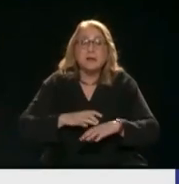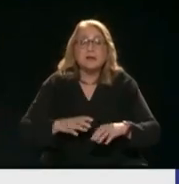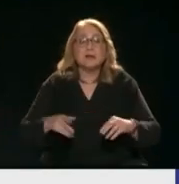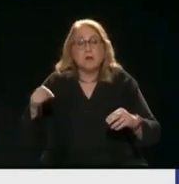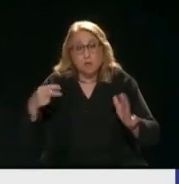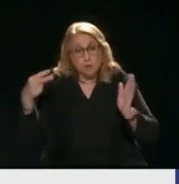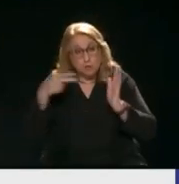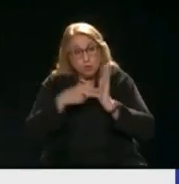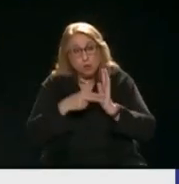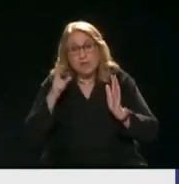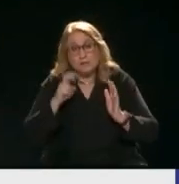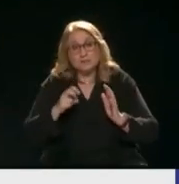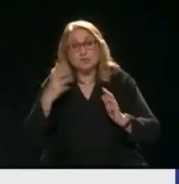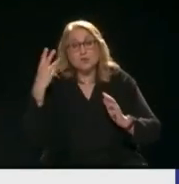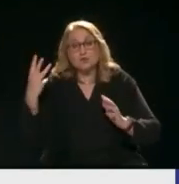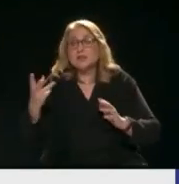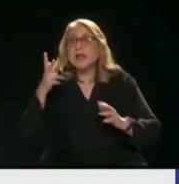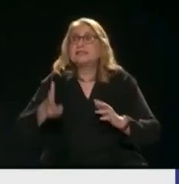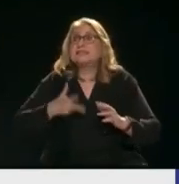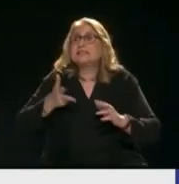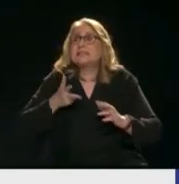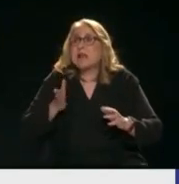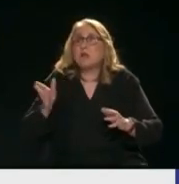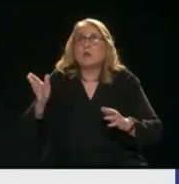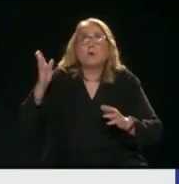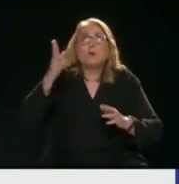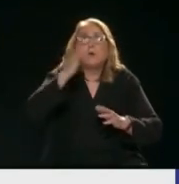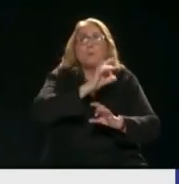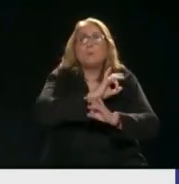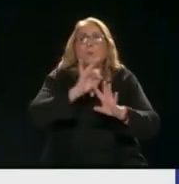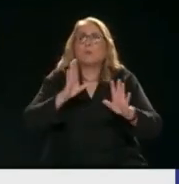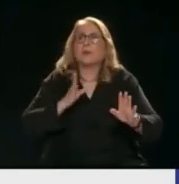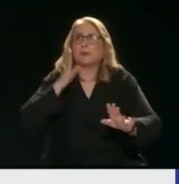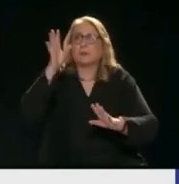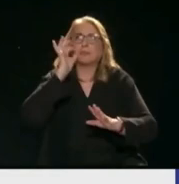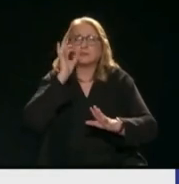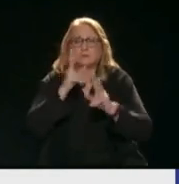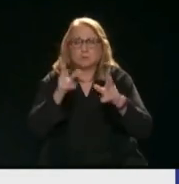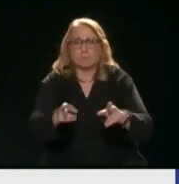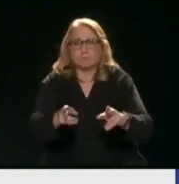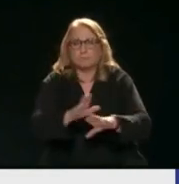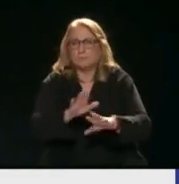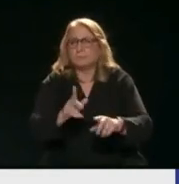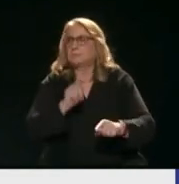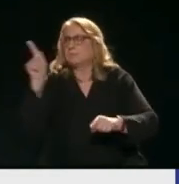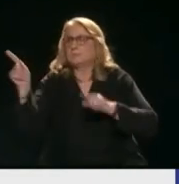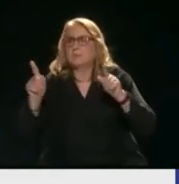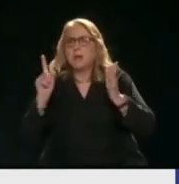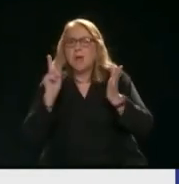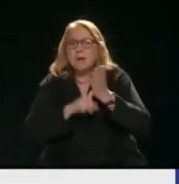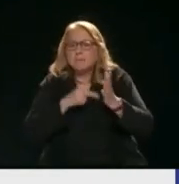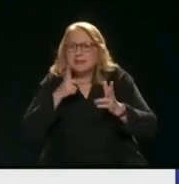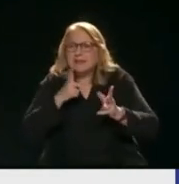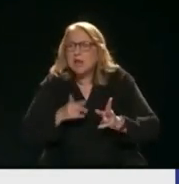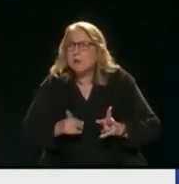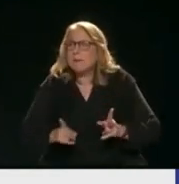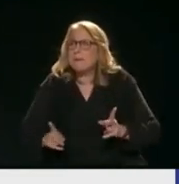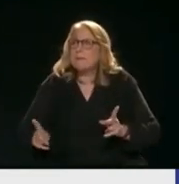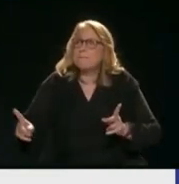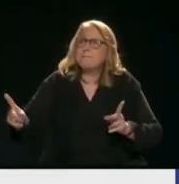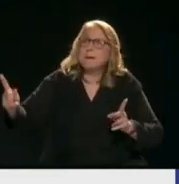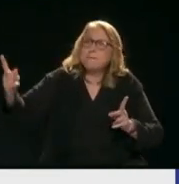το αντιλαμβάνεστε Που θα έπρεπε η Ελλάδα στην υπηρετική χώρα Να υπάρχει τρένο περιμετρικά Και με τις